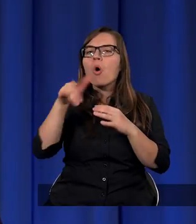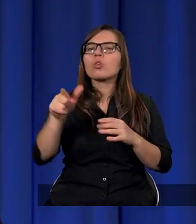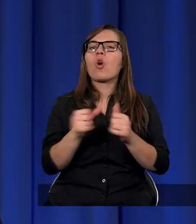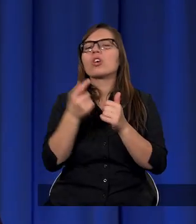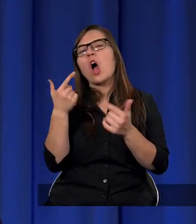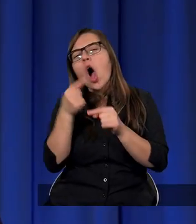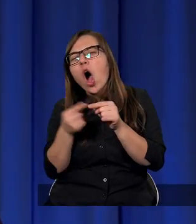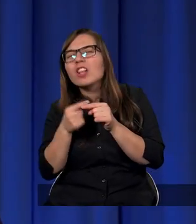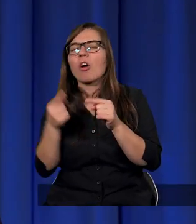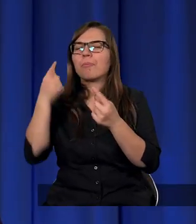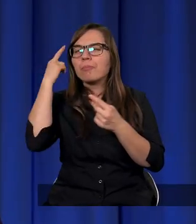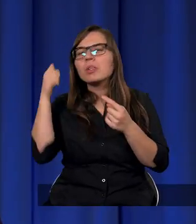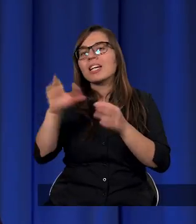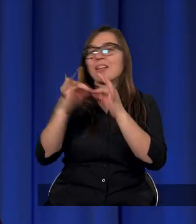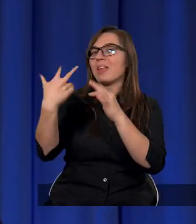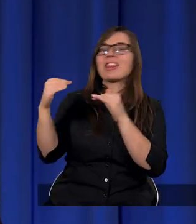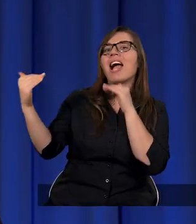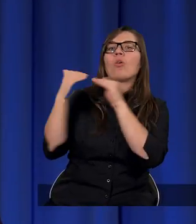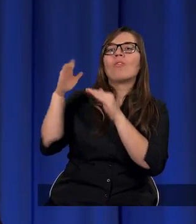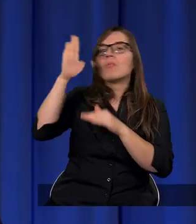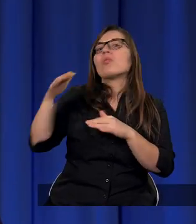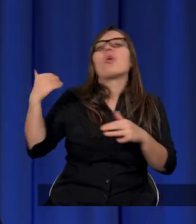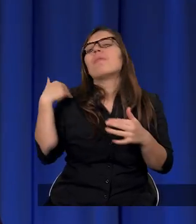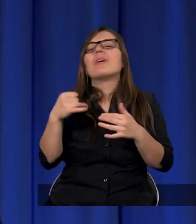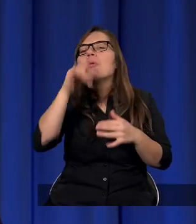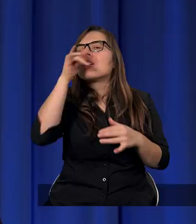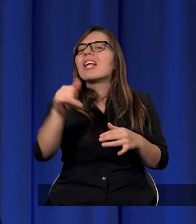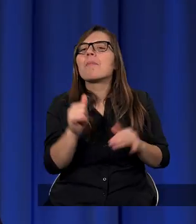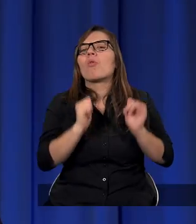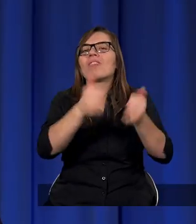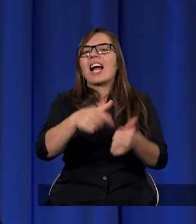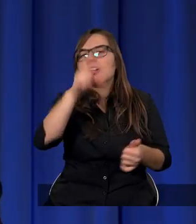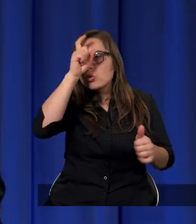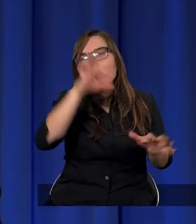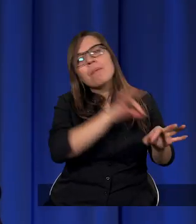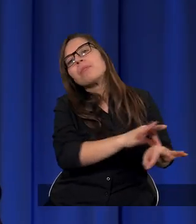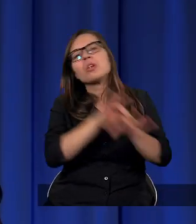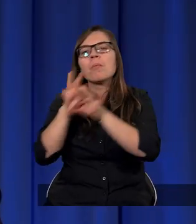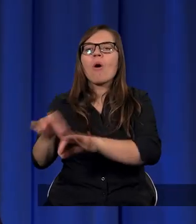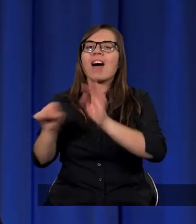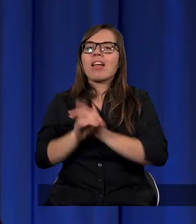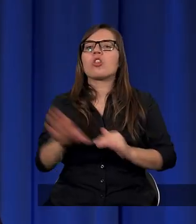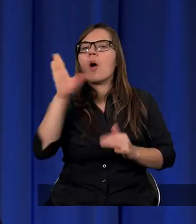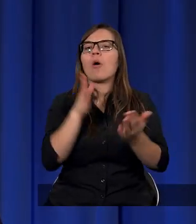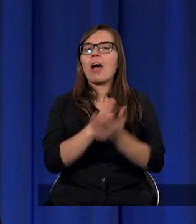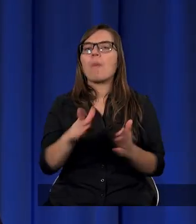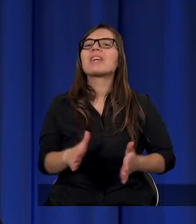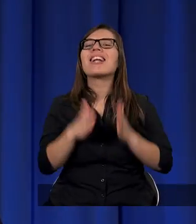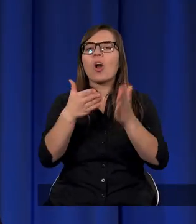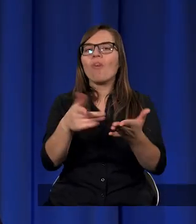odrobinę, gdyby nie był równym Bogu, nie byłby w stanie człowieka przyprowadzić do Boga poprzez swoją ofiarę.